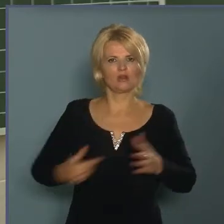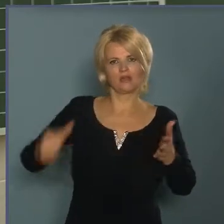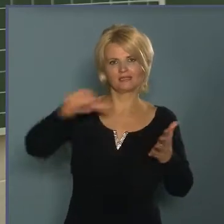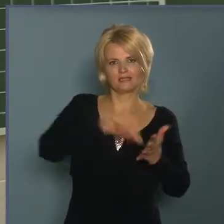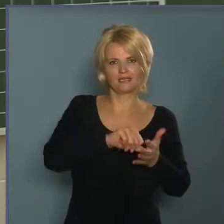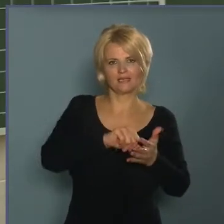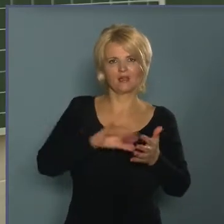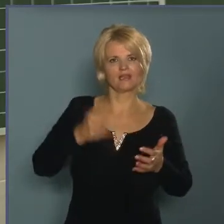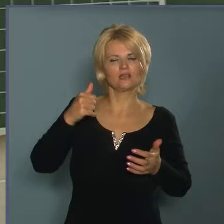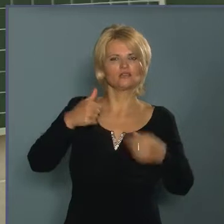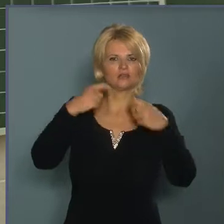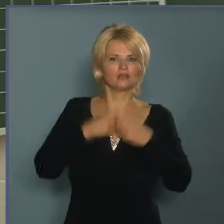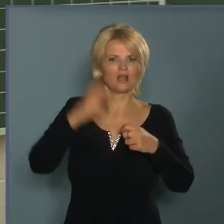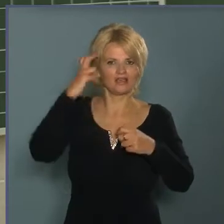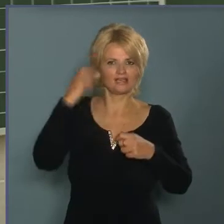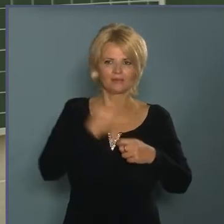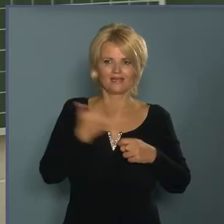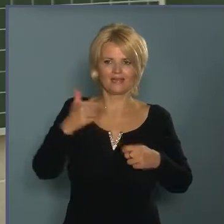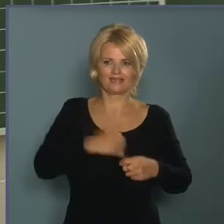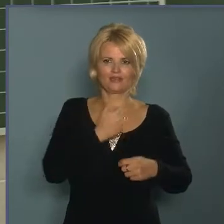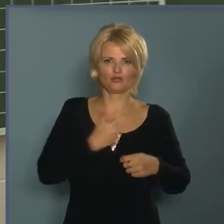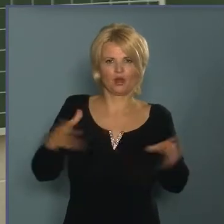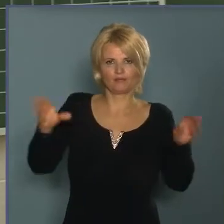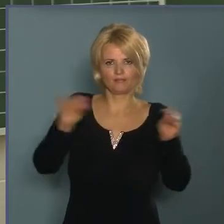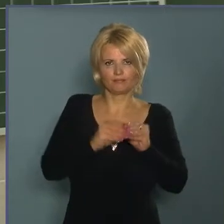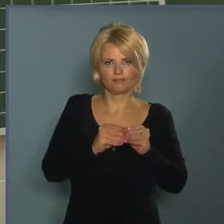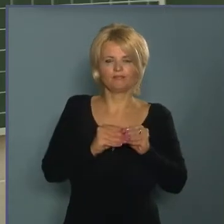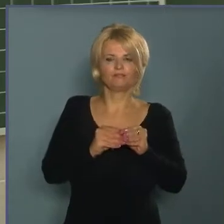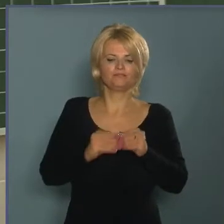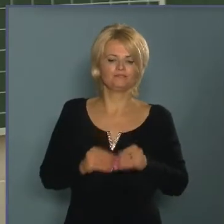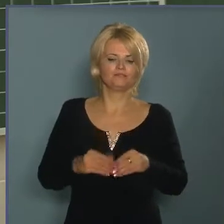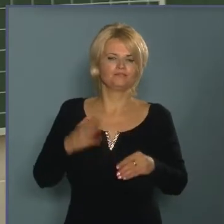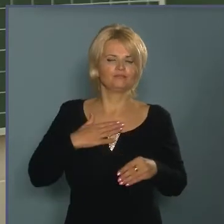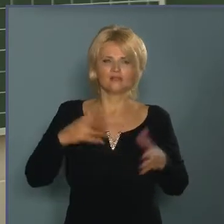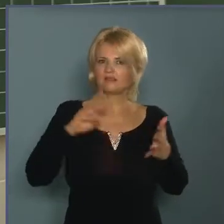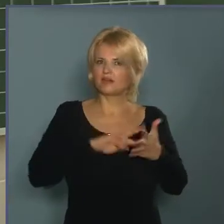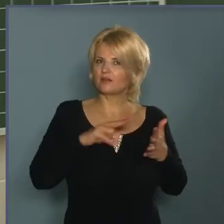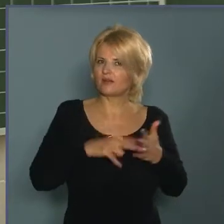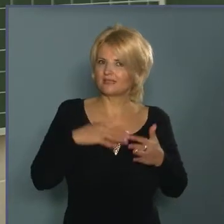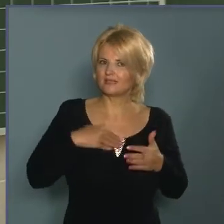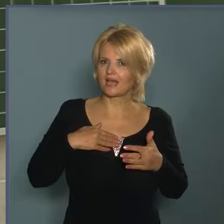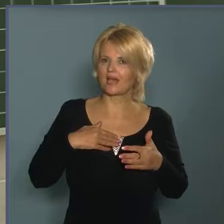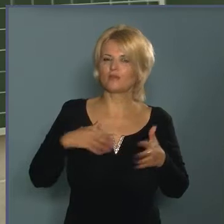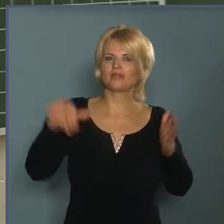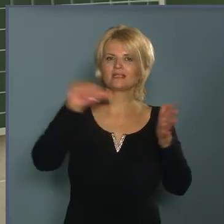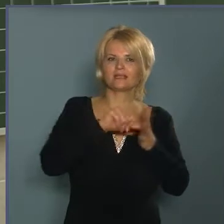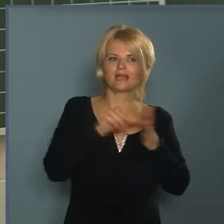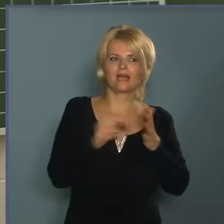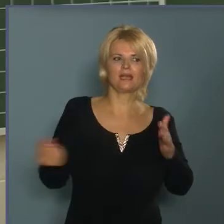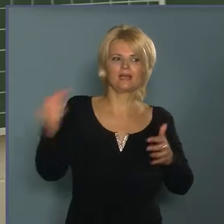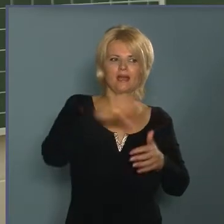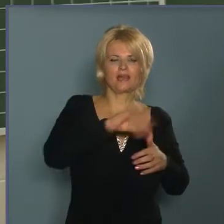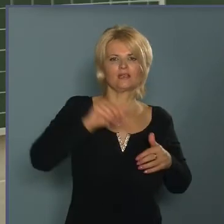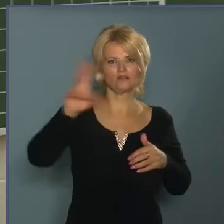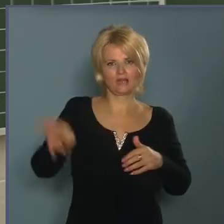tagintézményből, tehát két iskolából tevődik össze, most ugye a tagintézményben, én tervezem mindenképp, hogy majd a székhelyre is